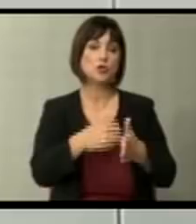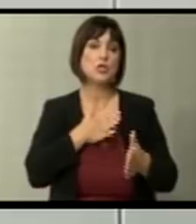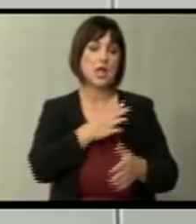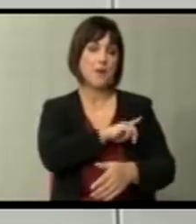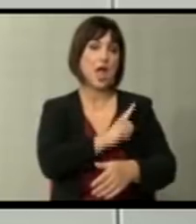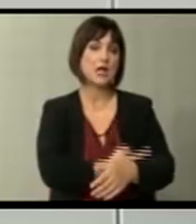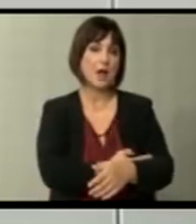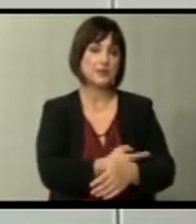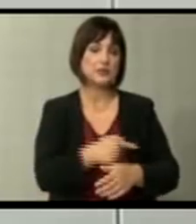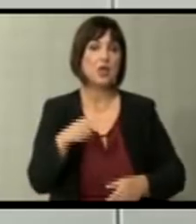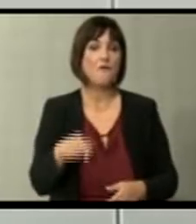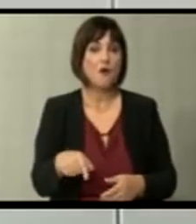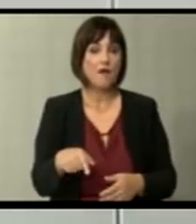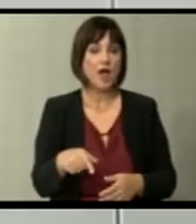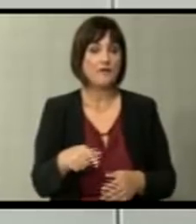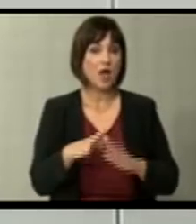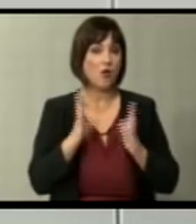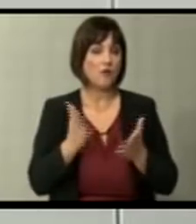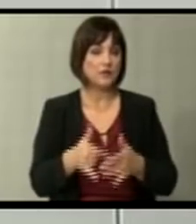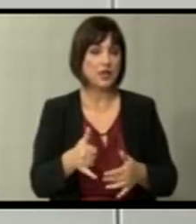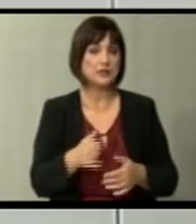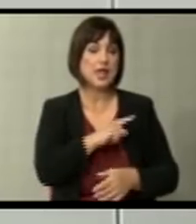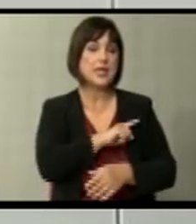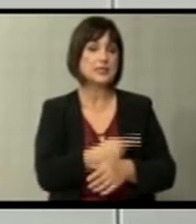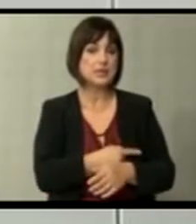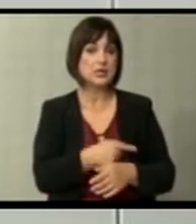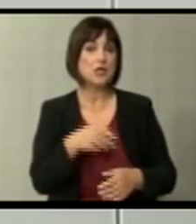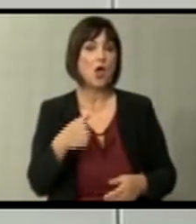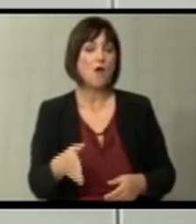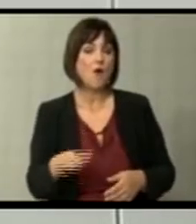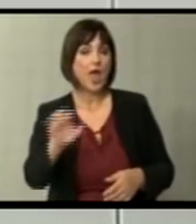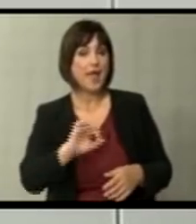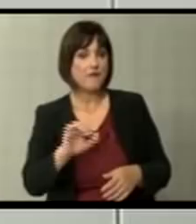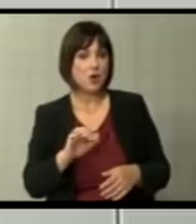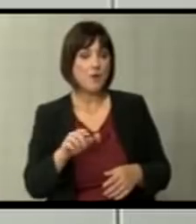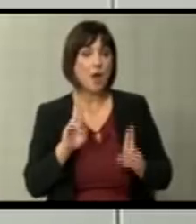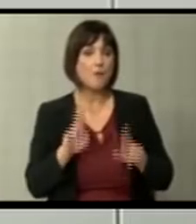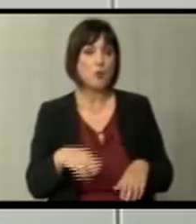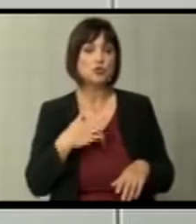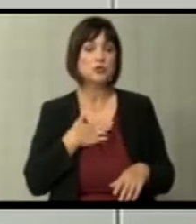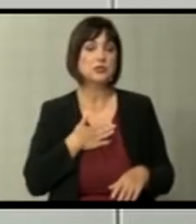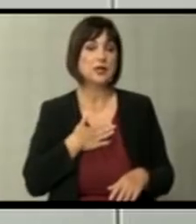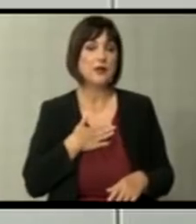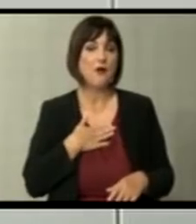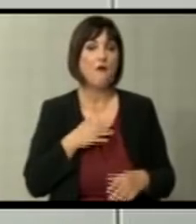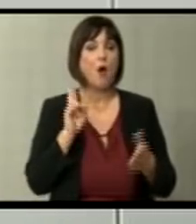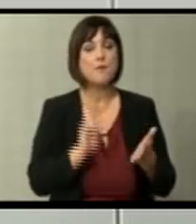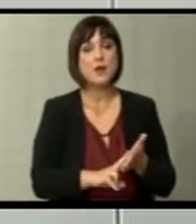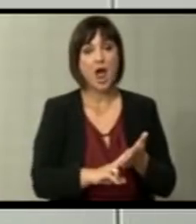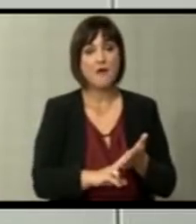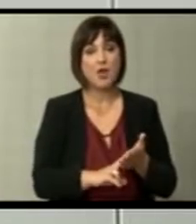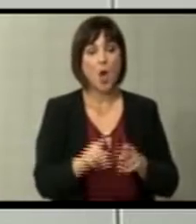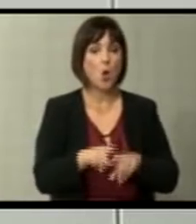капацитет. Во ваква консталација се на силите во Европа, реално може би се во право